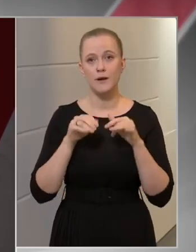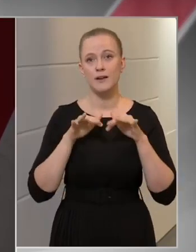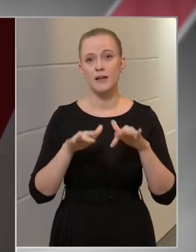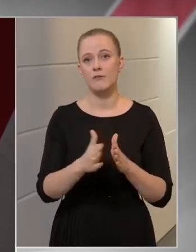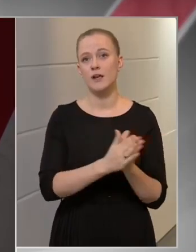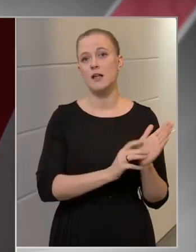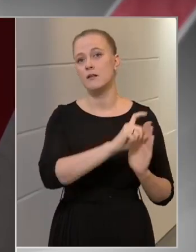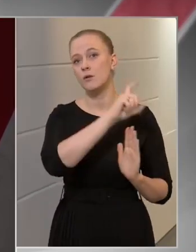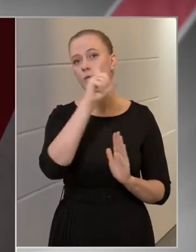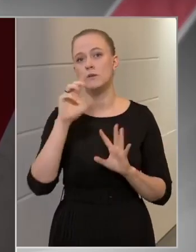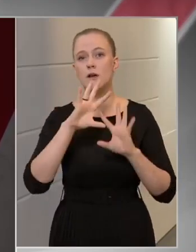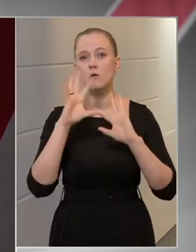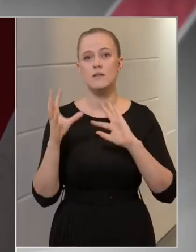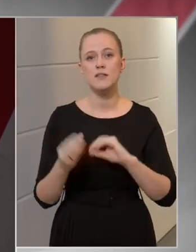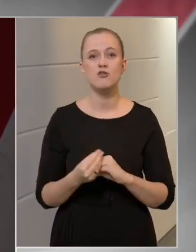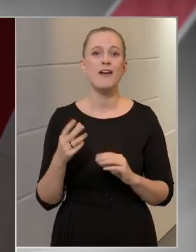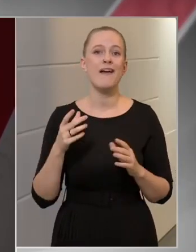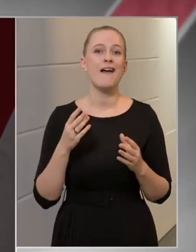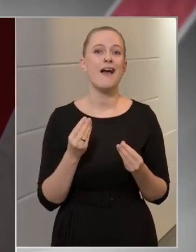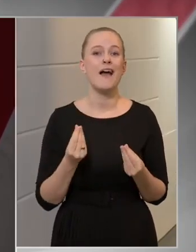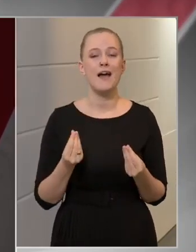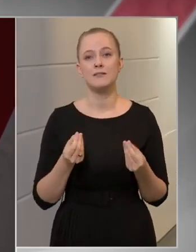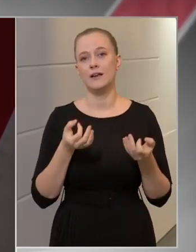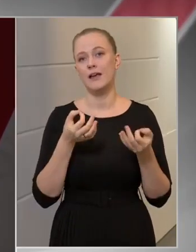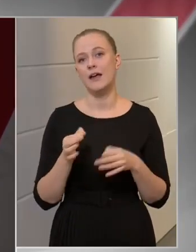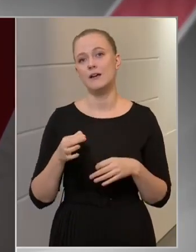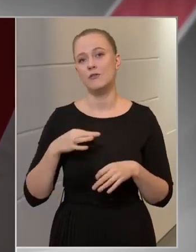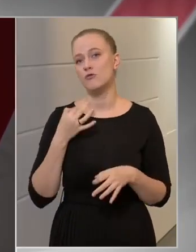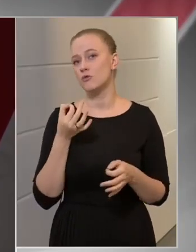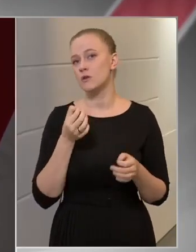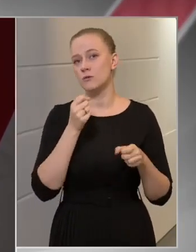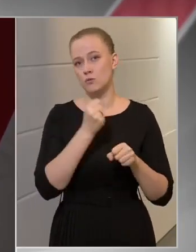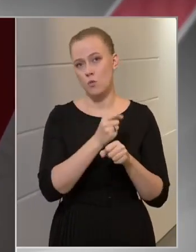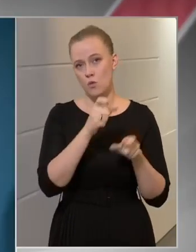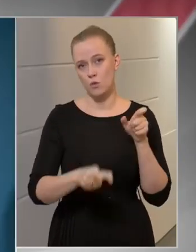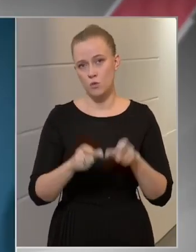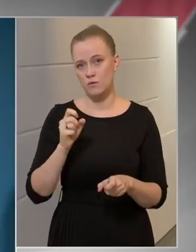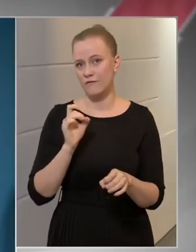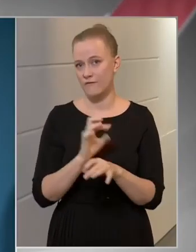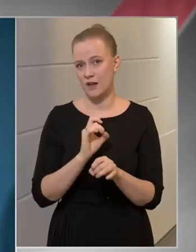óta eddig összesen hány egészségügyi dolgozó fertőződött meg?